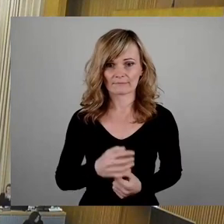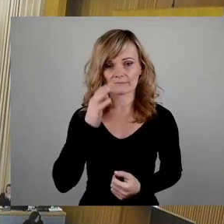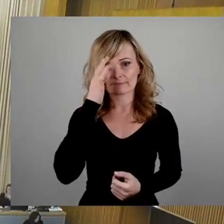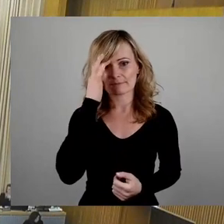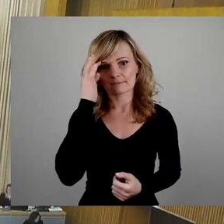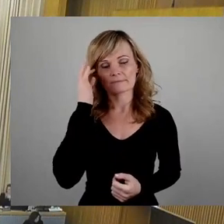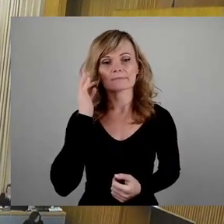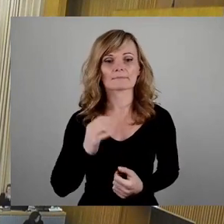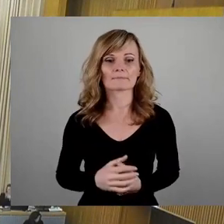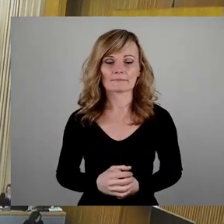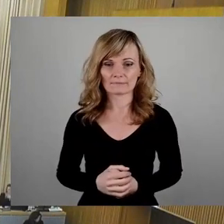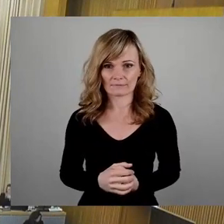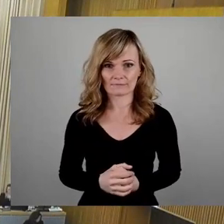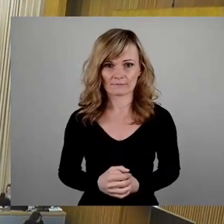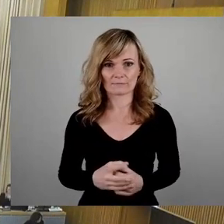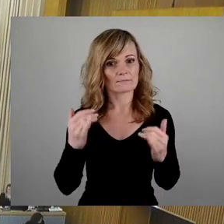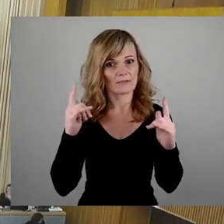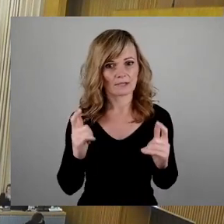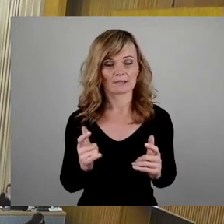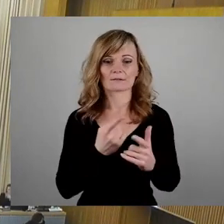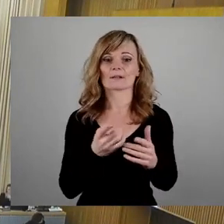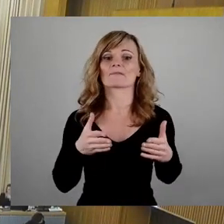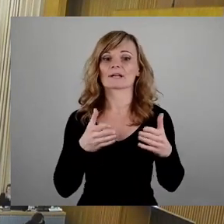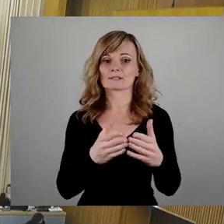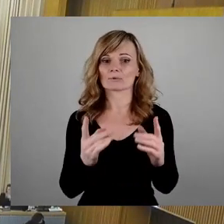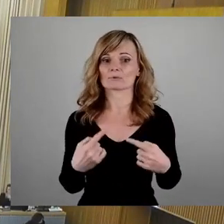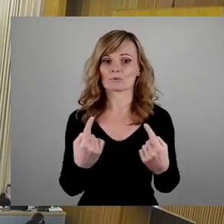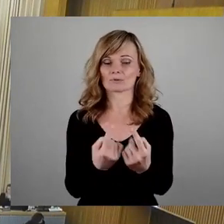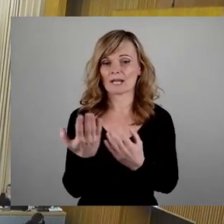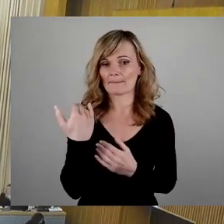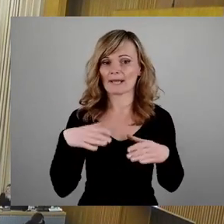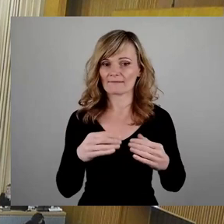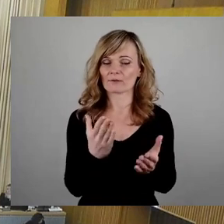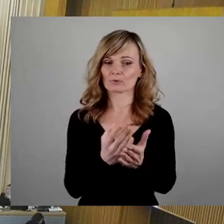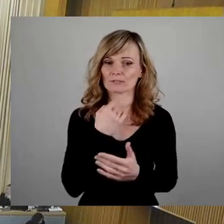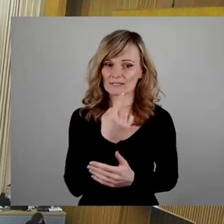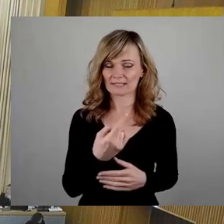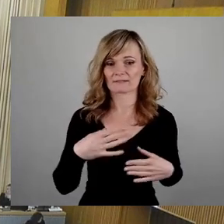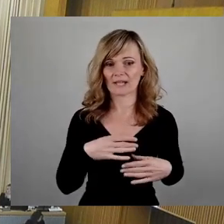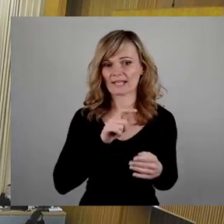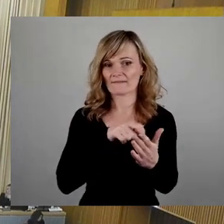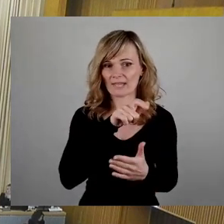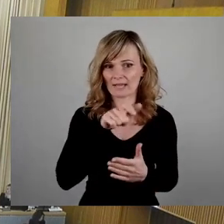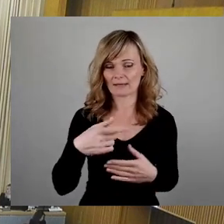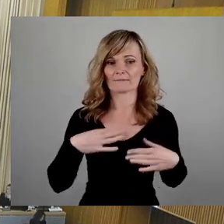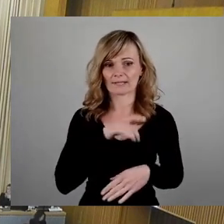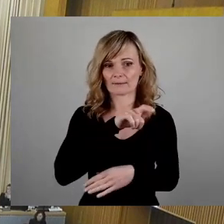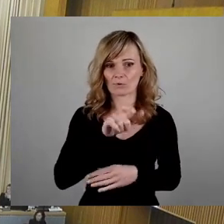So, damit steigen wir ein in die Fraktionsrunde. Wie eingangs gesagt, beginnen Freie Wähler, Freie Bürger. Frau Dagen, bitte schön.